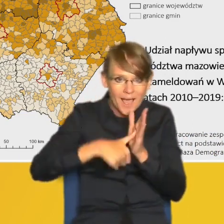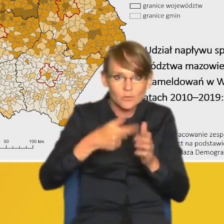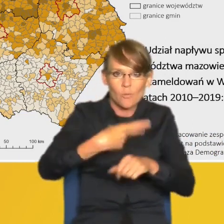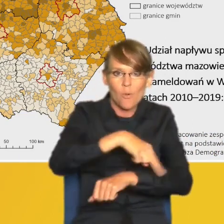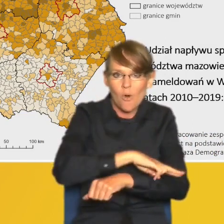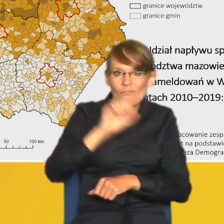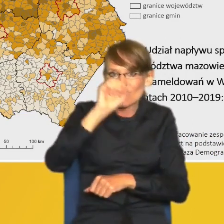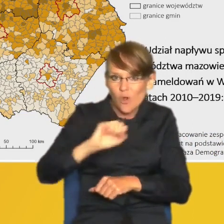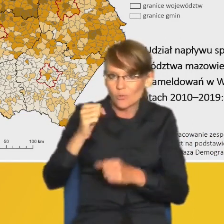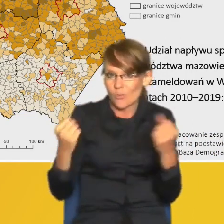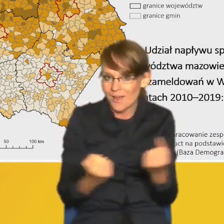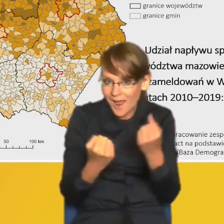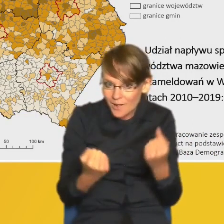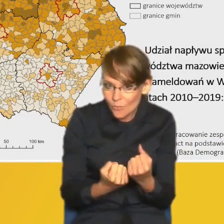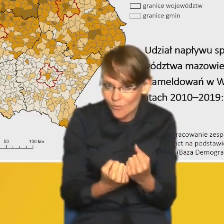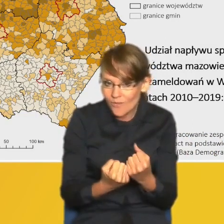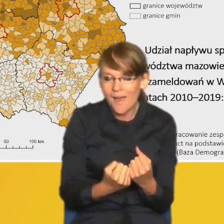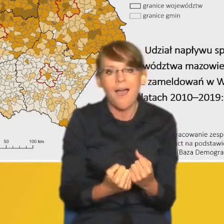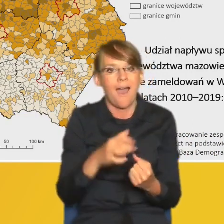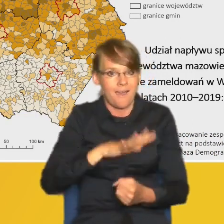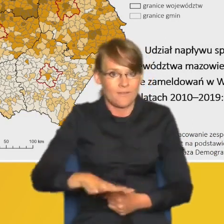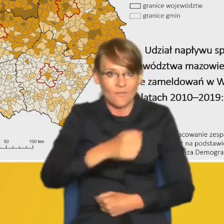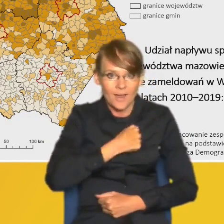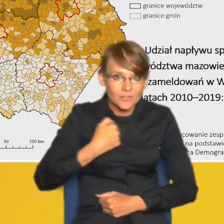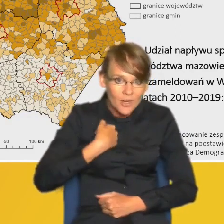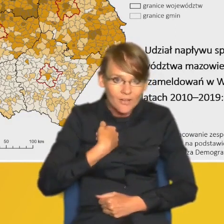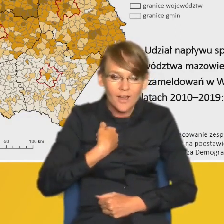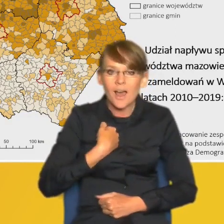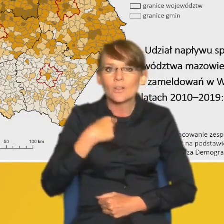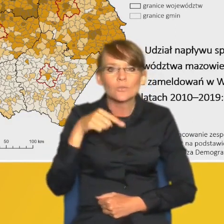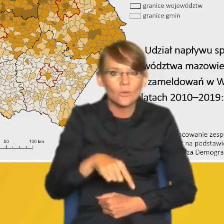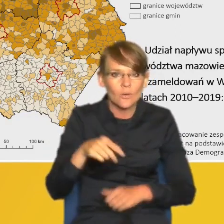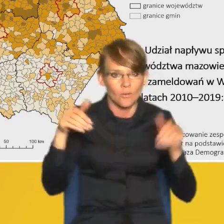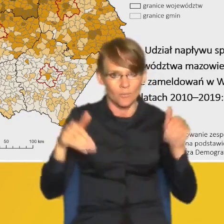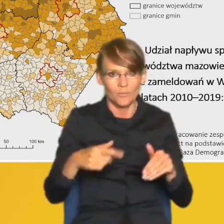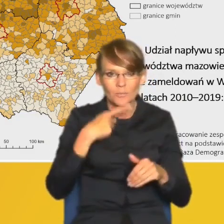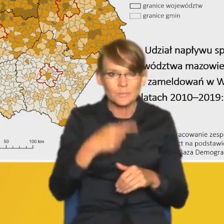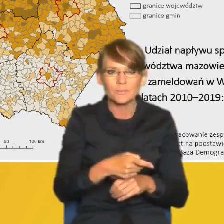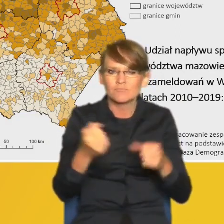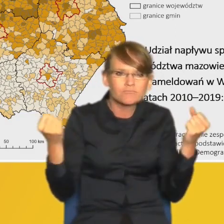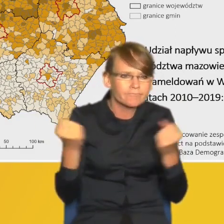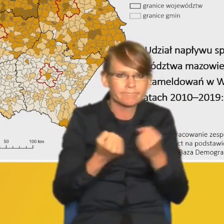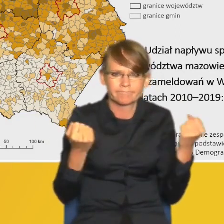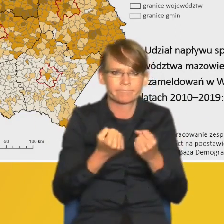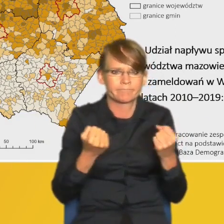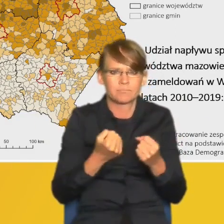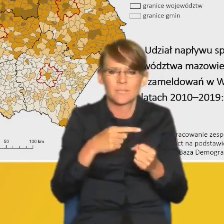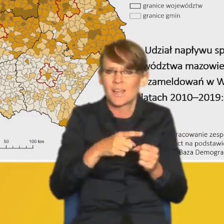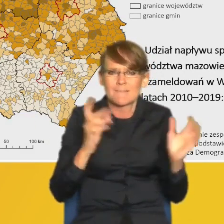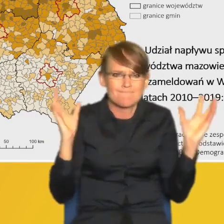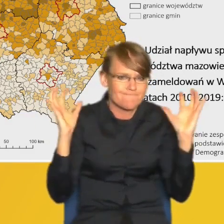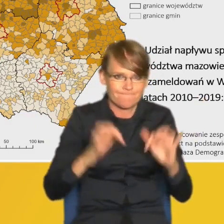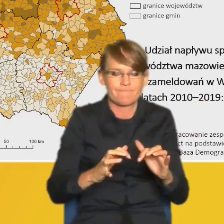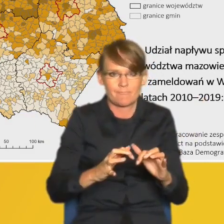Wrocławia, Krakowa, to w przypadku Warszawy możemy mówić wręcz o pewnej hipertrofii czy makrocefalii,